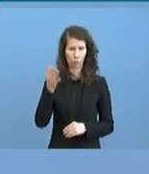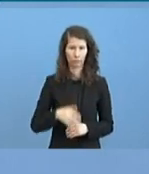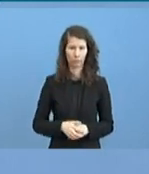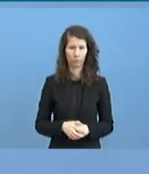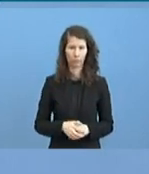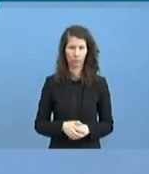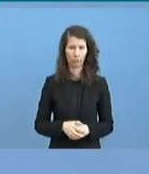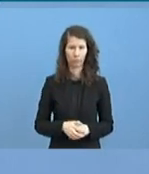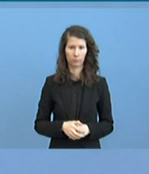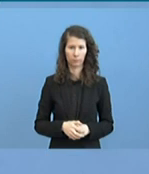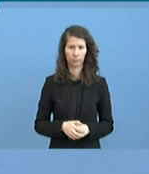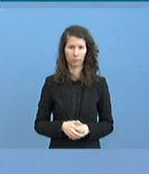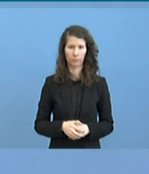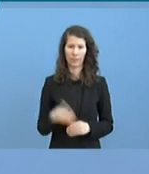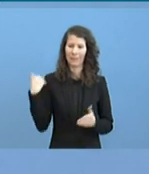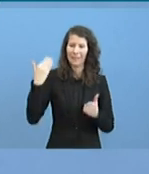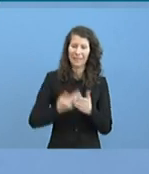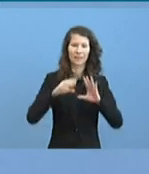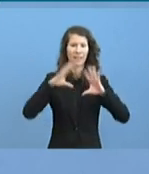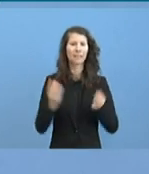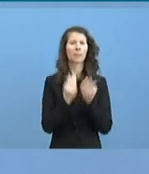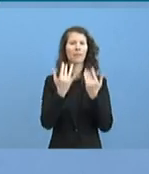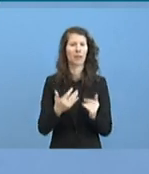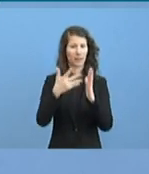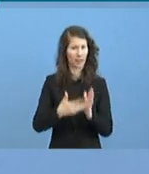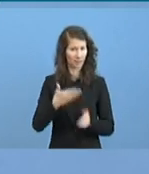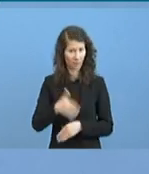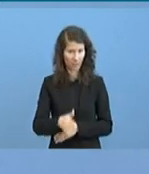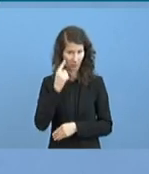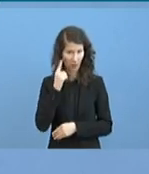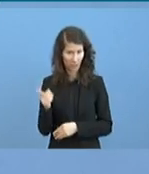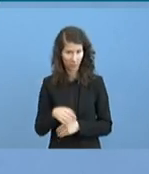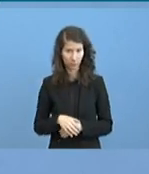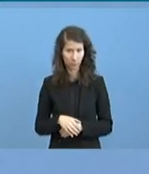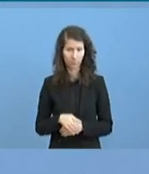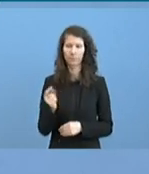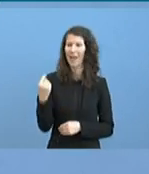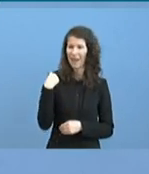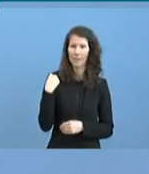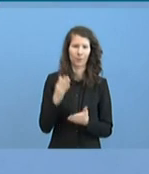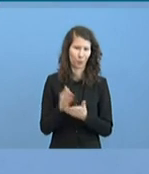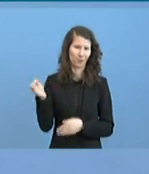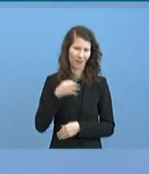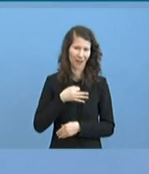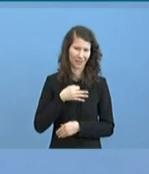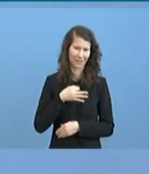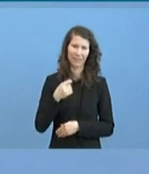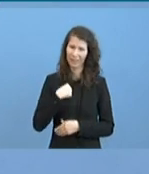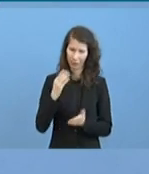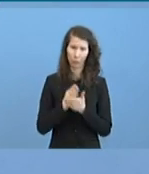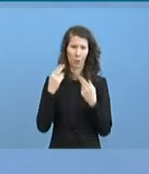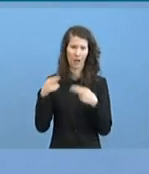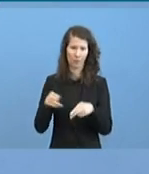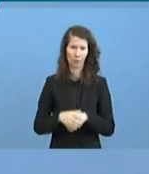Tests es insgesamt bisher gab? Diese Frage kam ja gerade eben. Also dazu hatte ich auch schon was gesagt. Wir haben